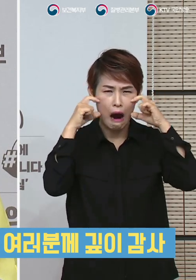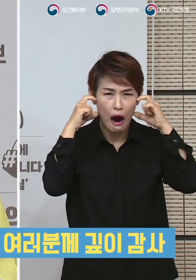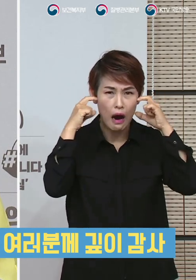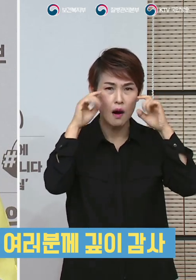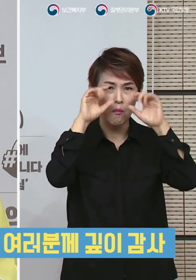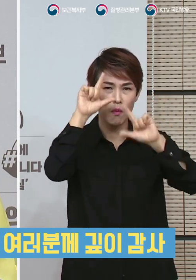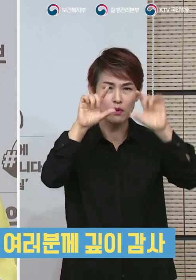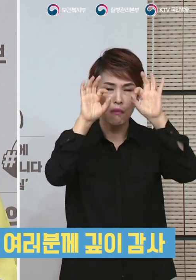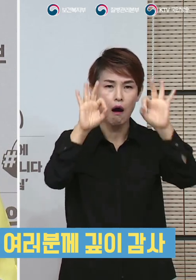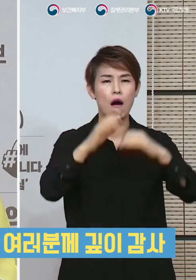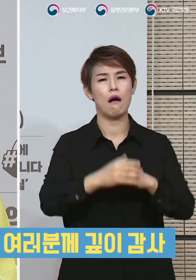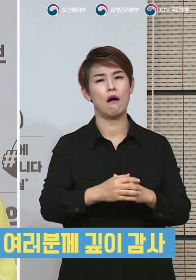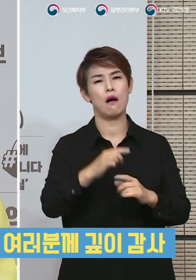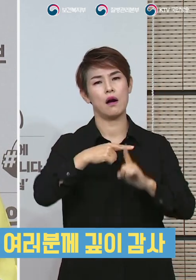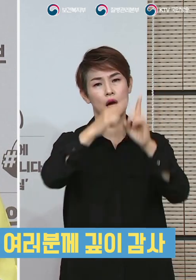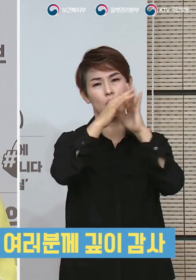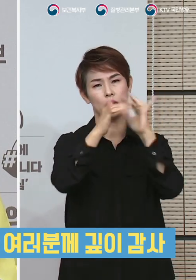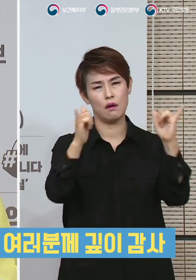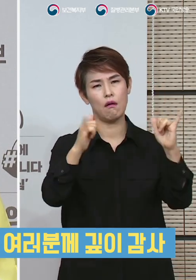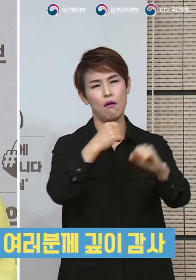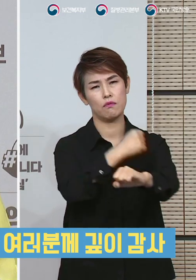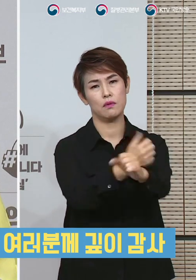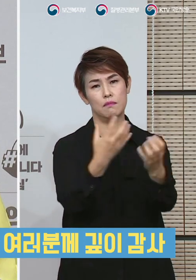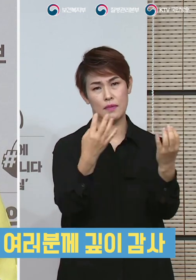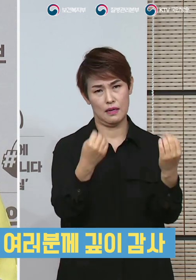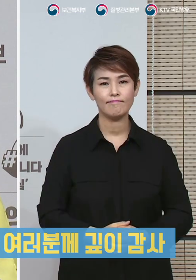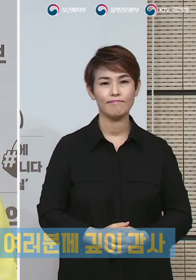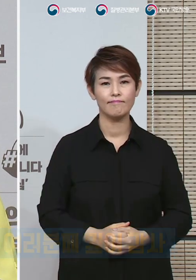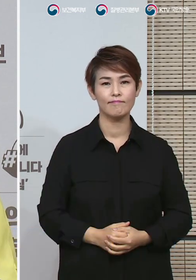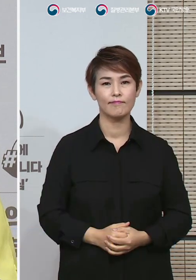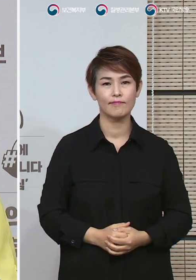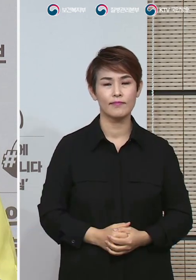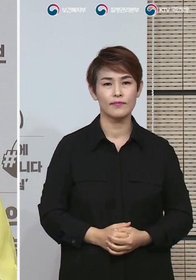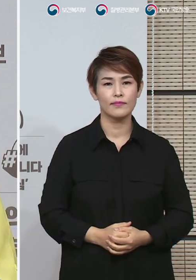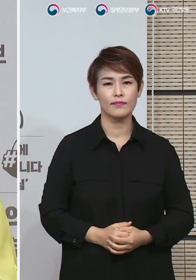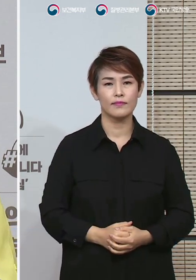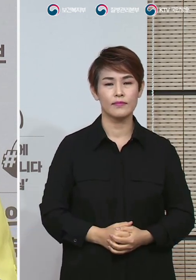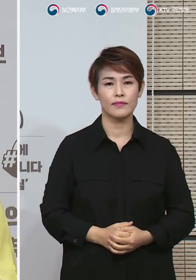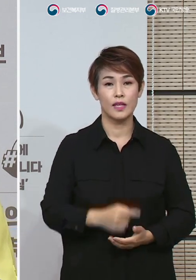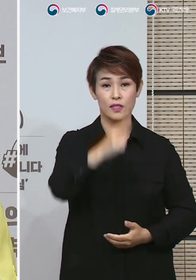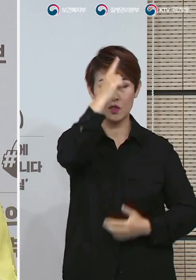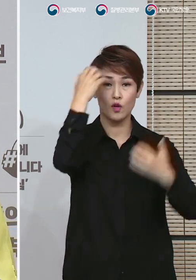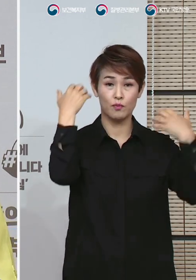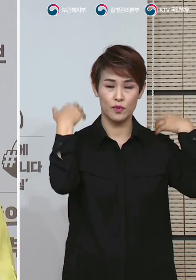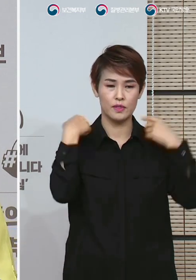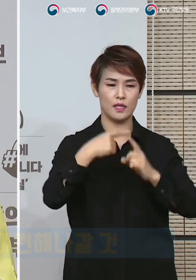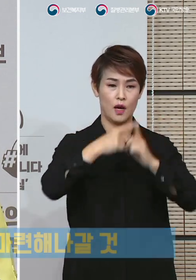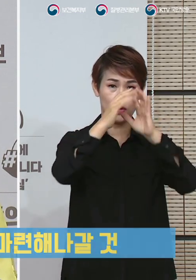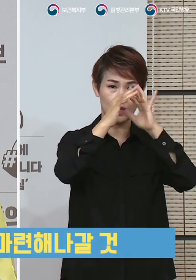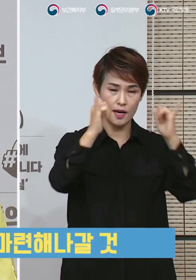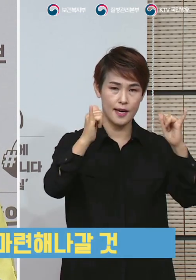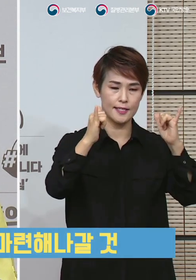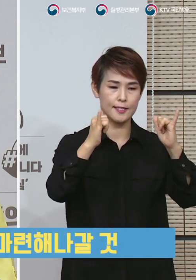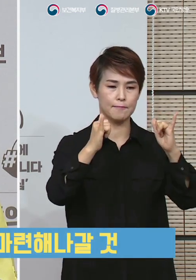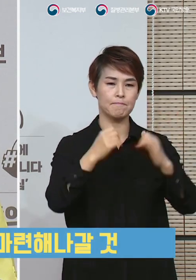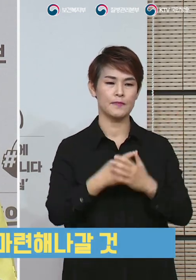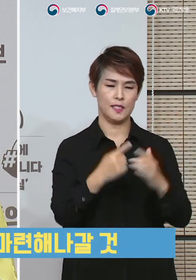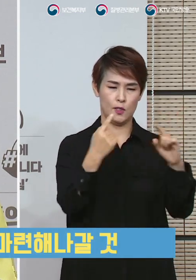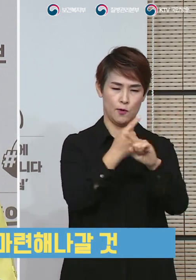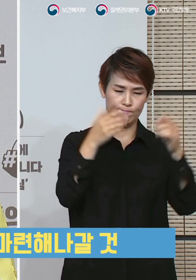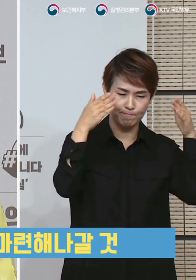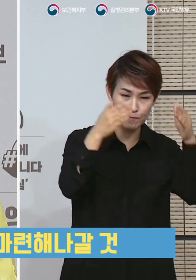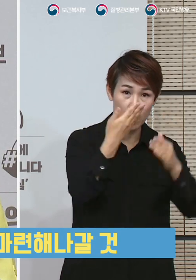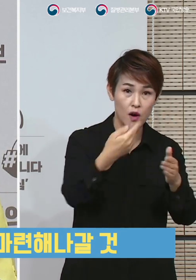여러분들의 노구에 가슴 깊이 고마움을 느꼈습니다. 정부는 간호사들이 안심하고 치료에 전염할 수 있도록